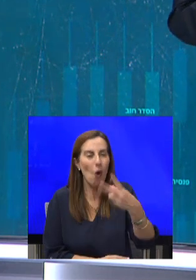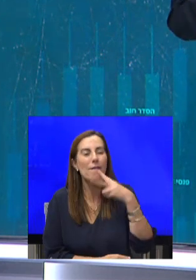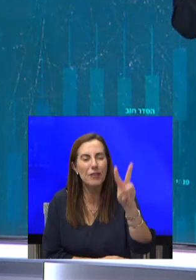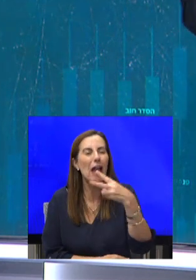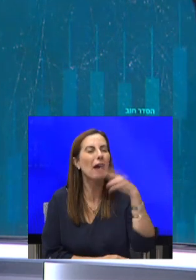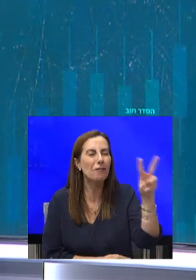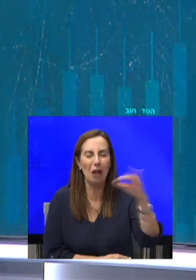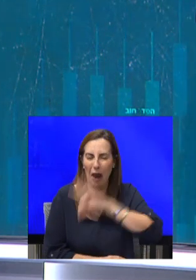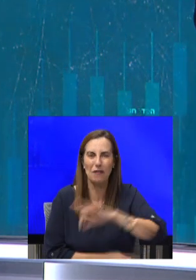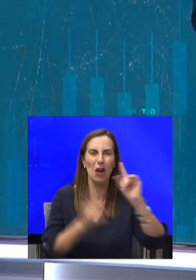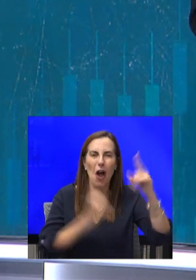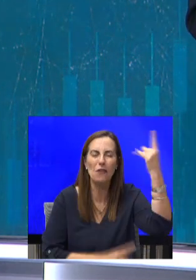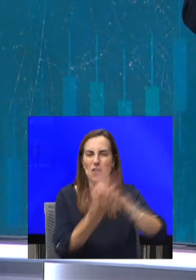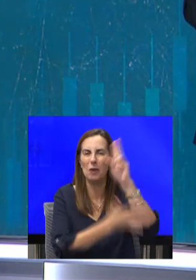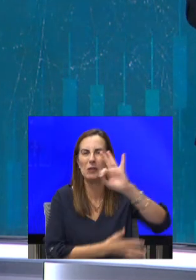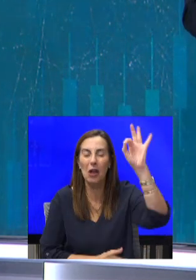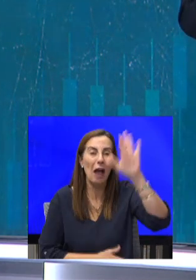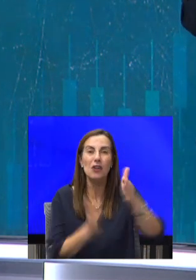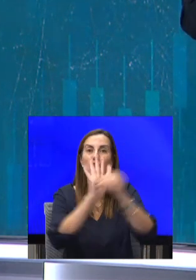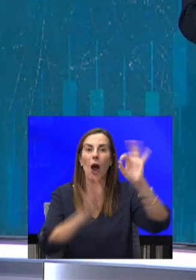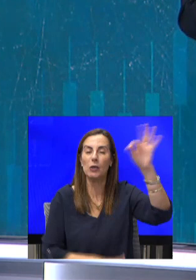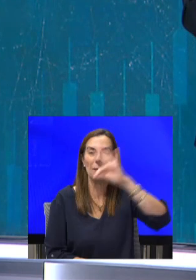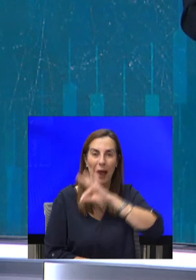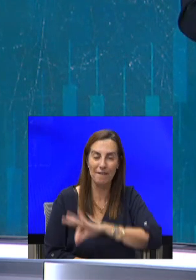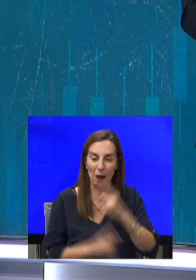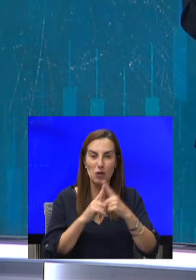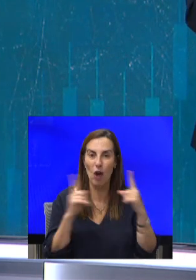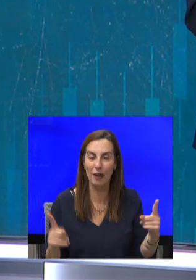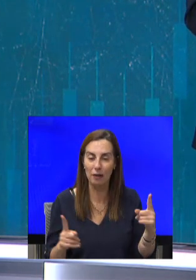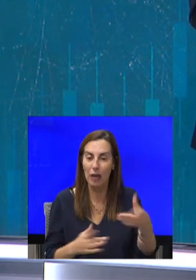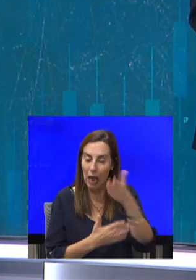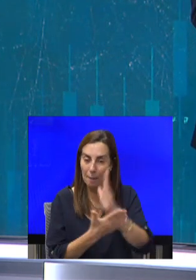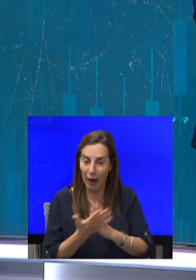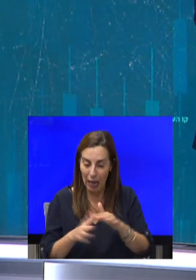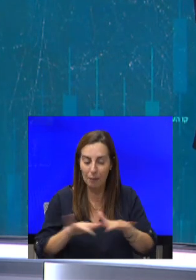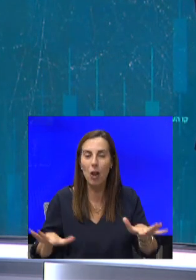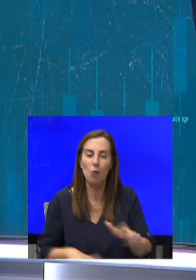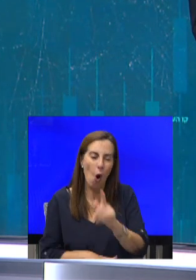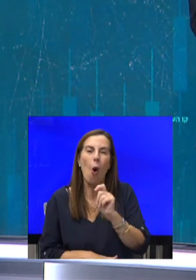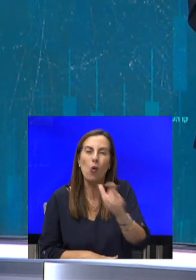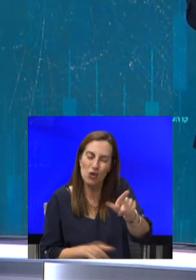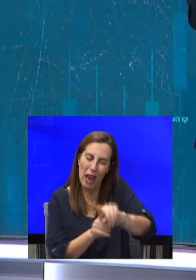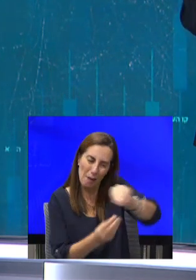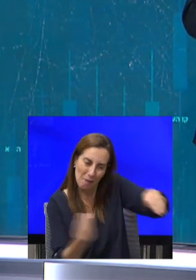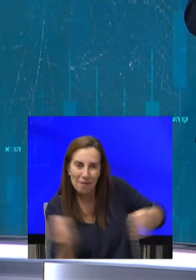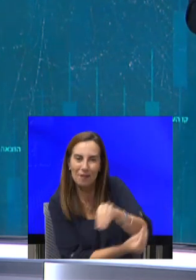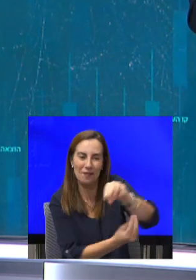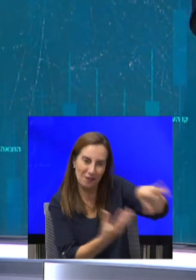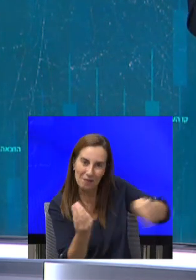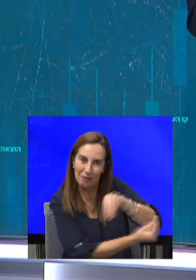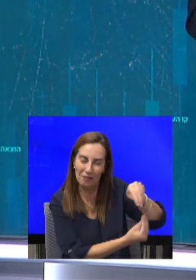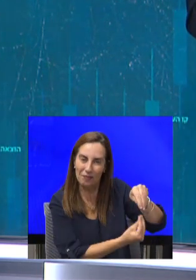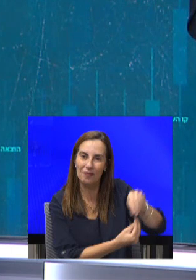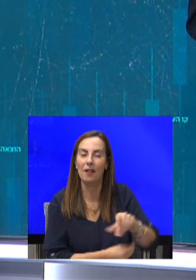אחוזים, אולי אפילו 16 אחוזים בשנה. עם חלק מהמיליונים הוא שילם את הצועות המופרכות שהבטיח לחלק מהמשקיעים. אבל חלק,